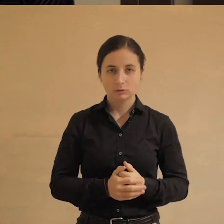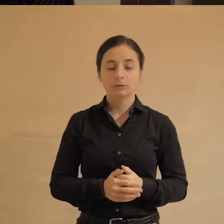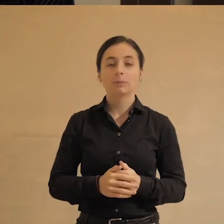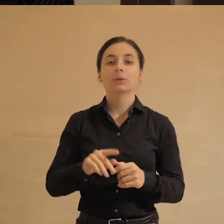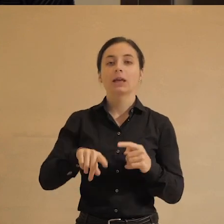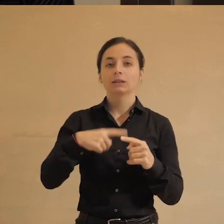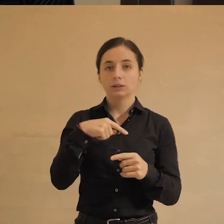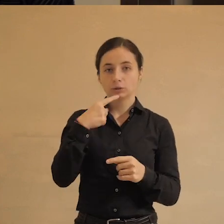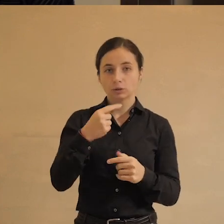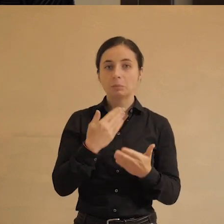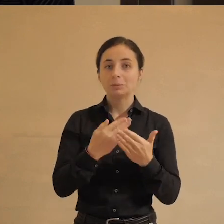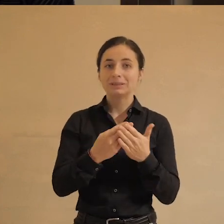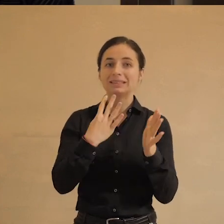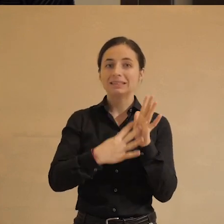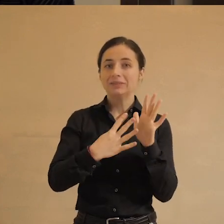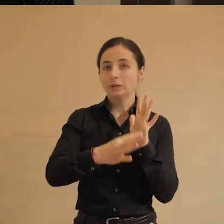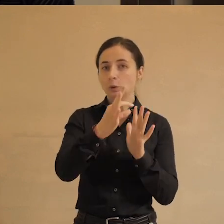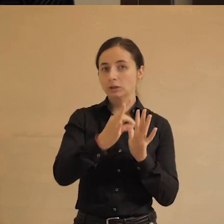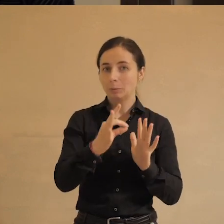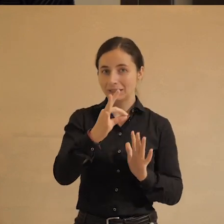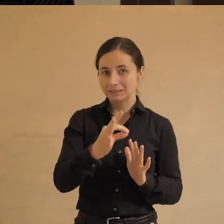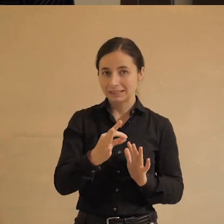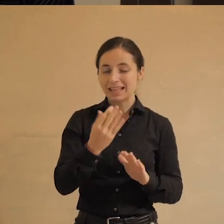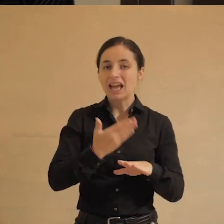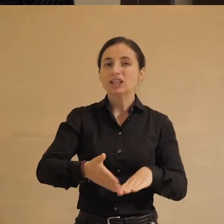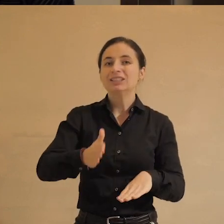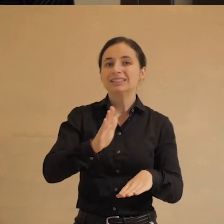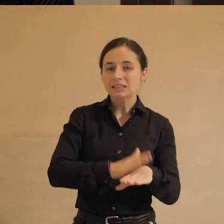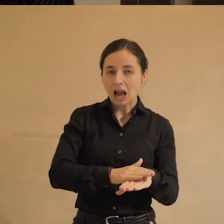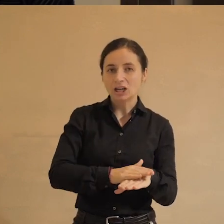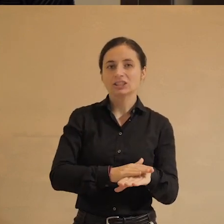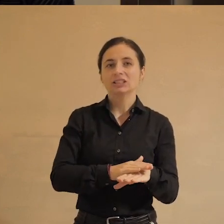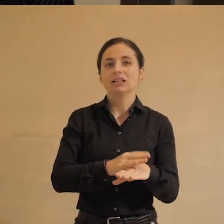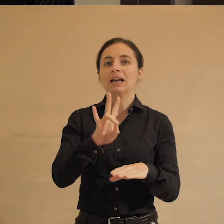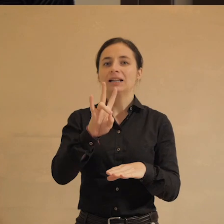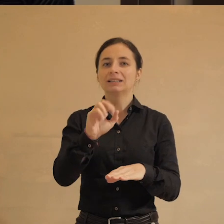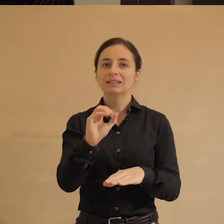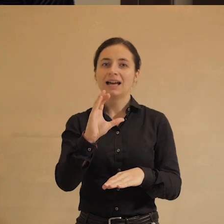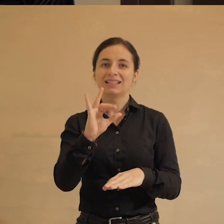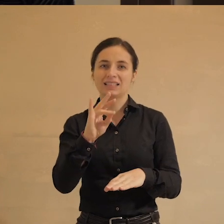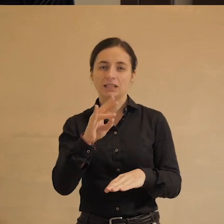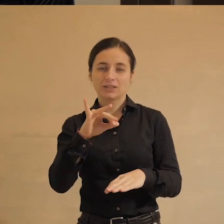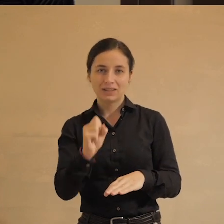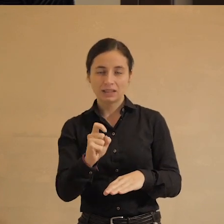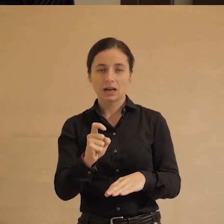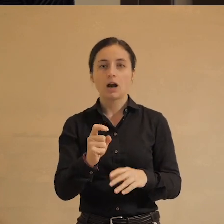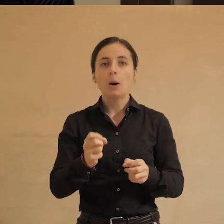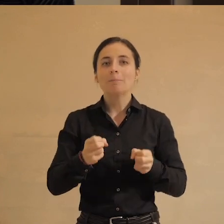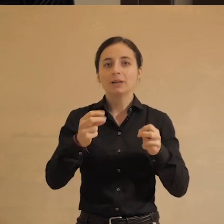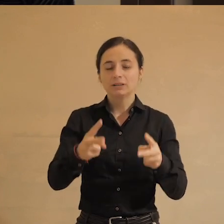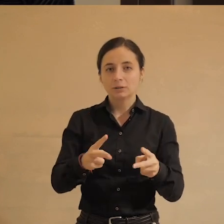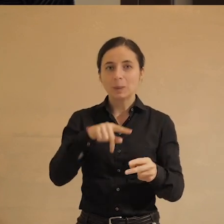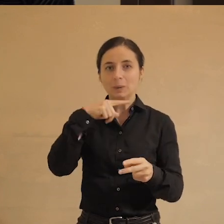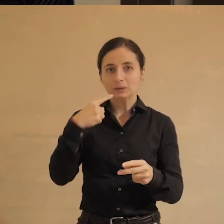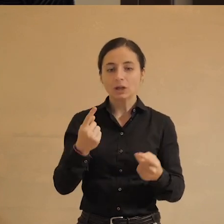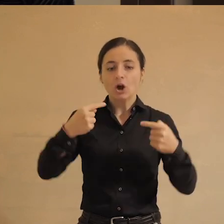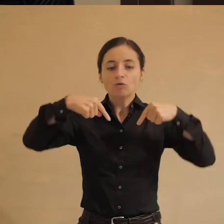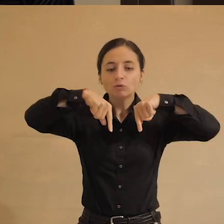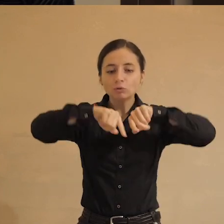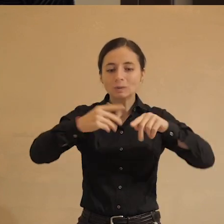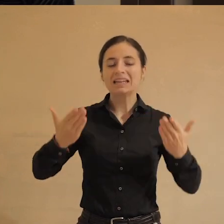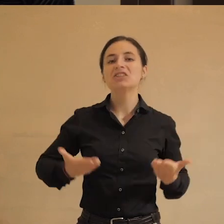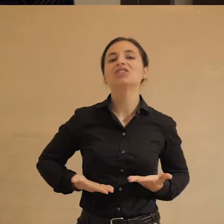следующее. Около 90% тяжких насильственных преступлений в России совершается внутри жилых